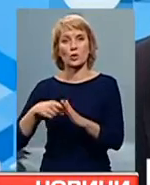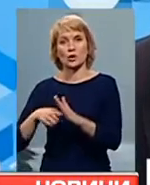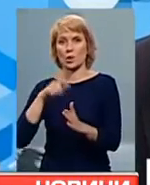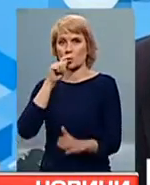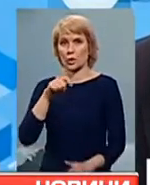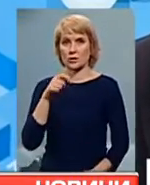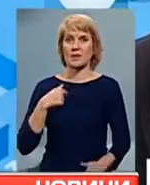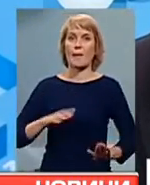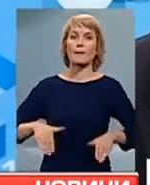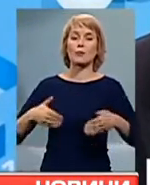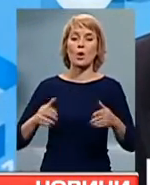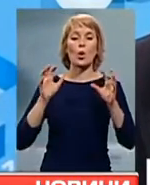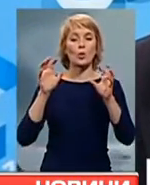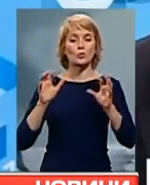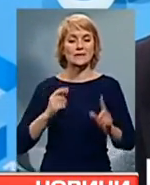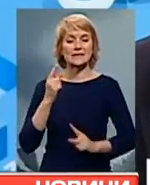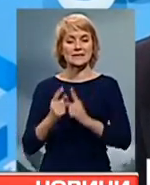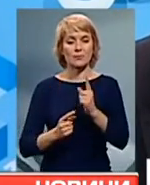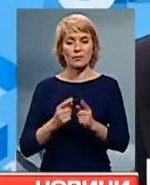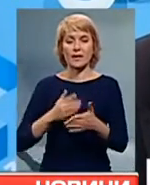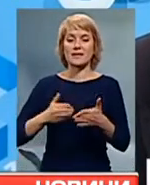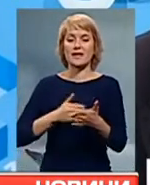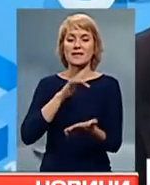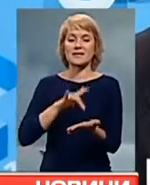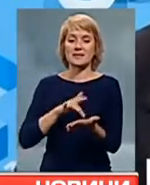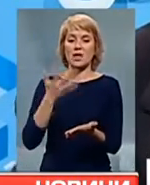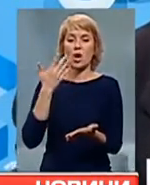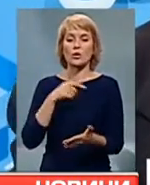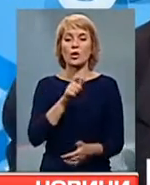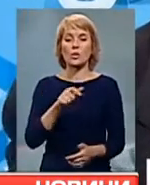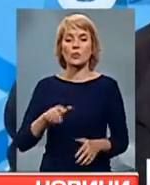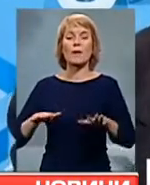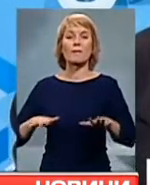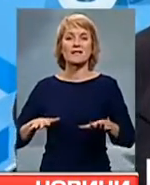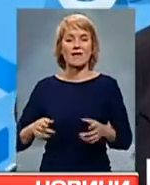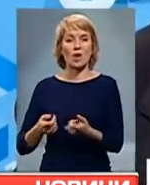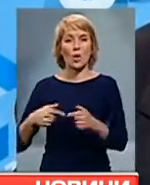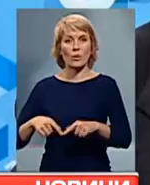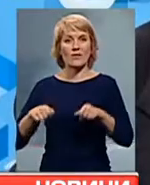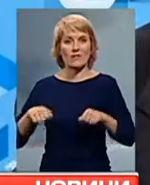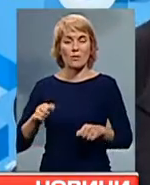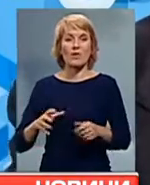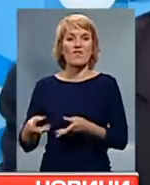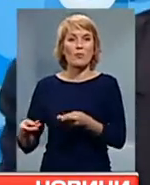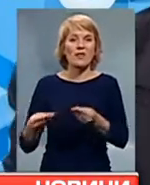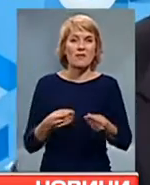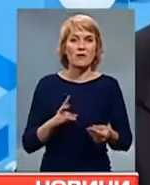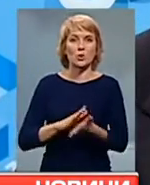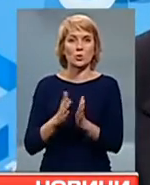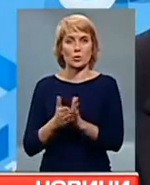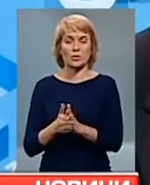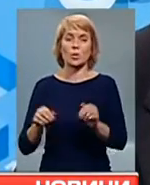Я пропоную конституційні зміни для децентралізації, коли люди у місцевих органах влад, самоврядування можуть впливати на ситуацію,